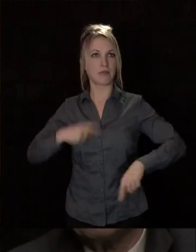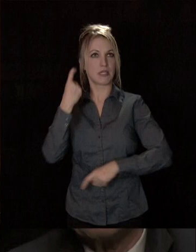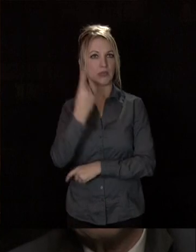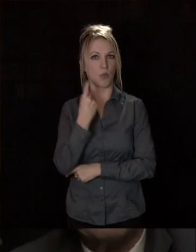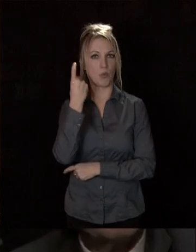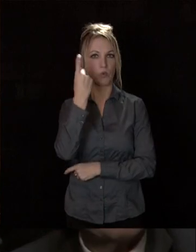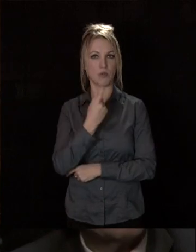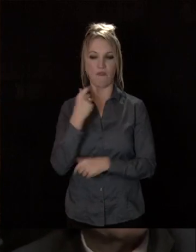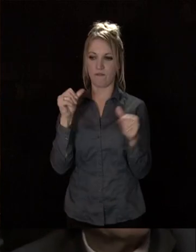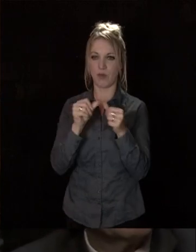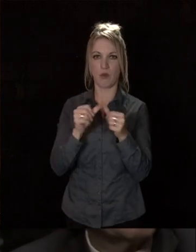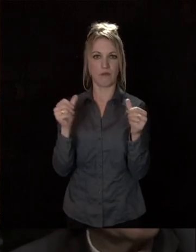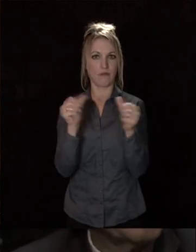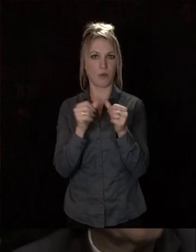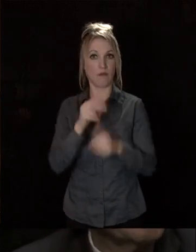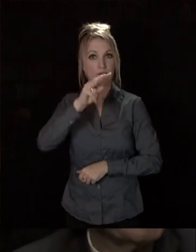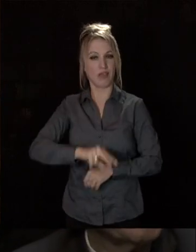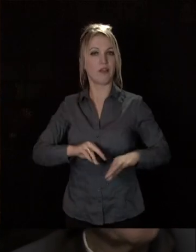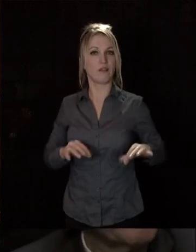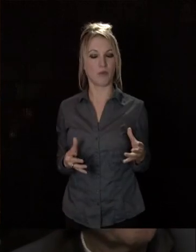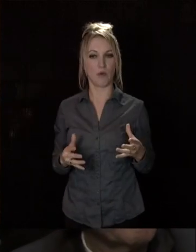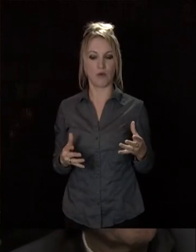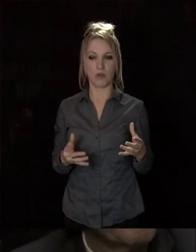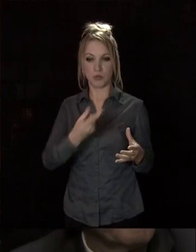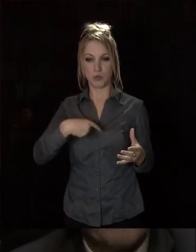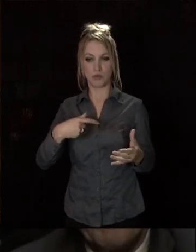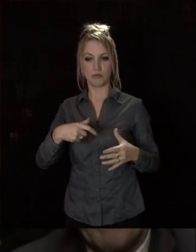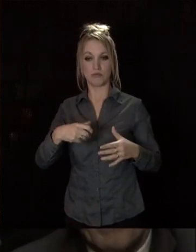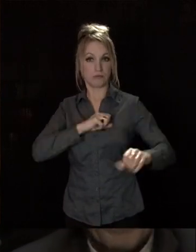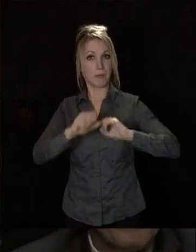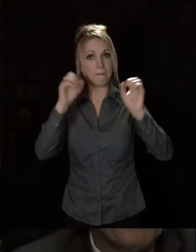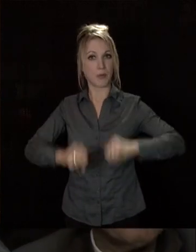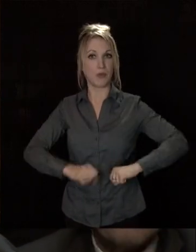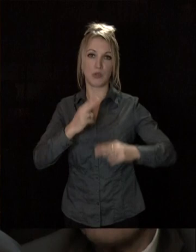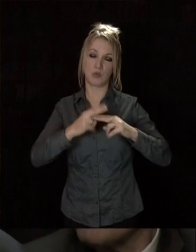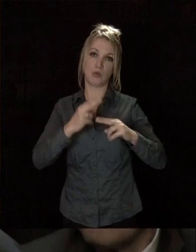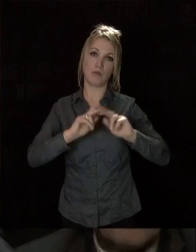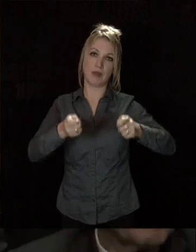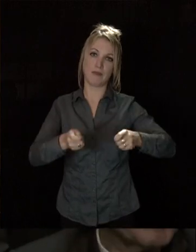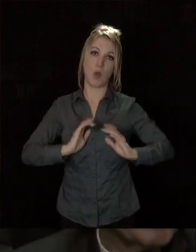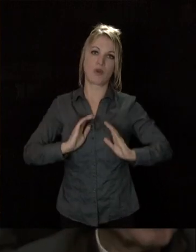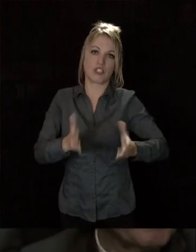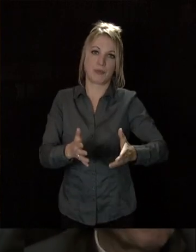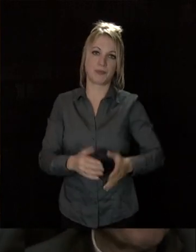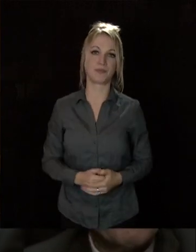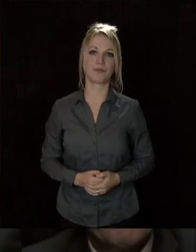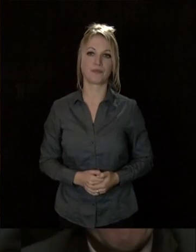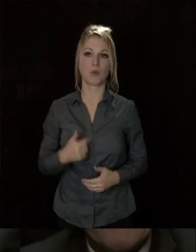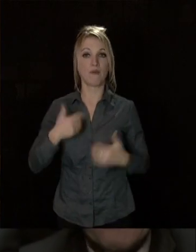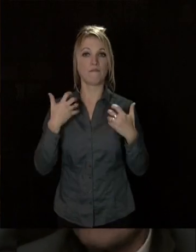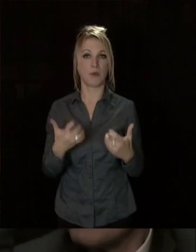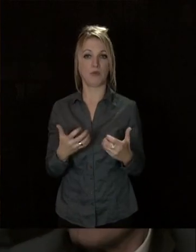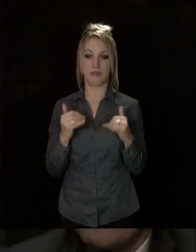posons. Que pouvons-nous faire ? La vérité est que nous pouvons agir. Cela s'appelle justement s'engager. J'aimerais